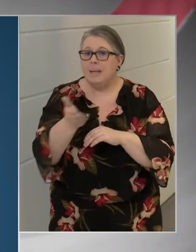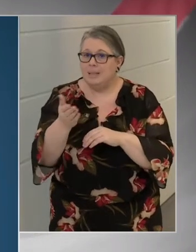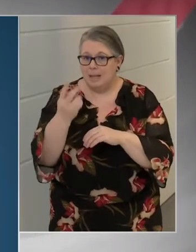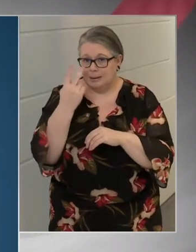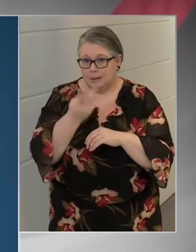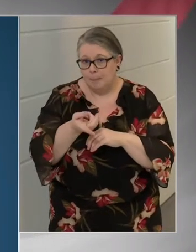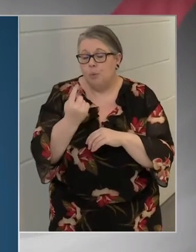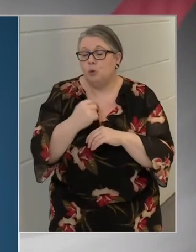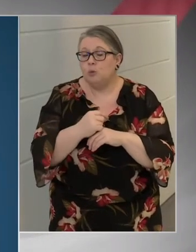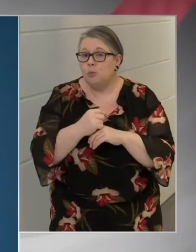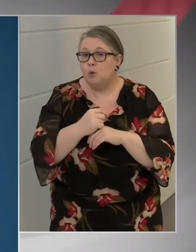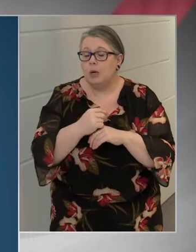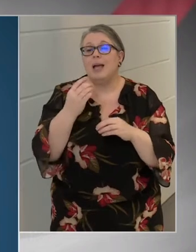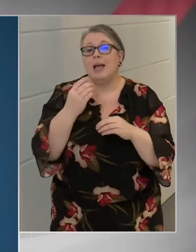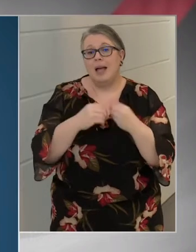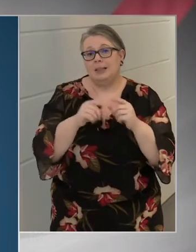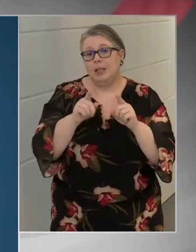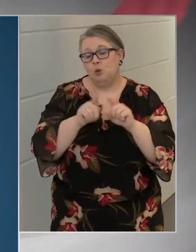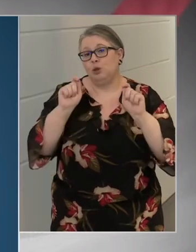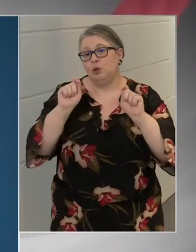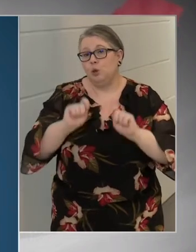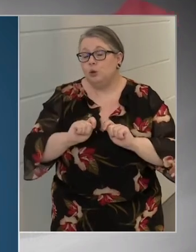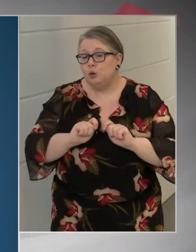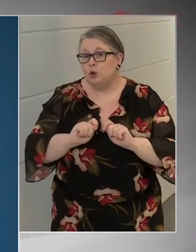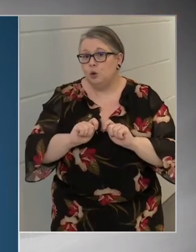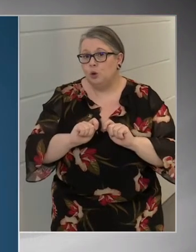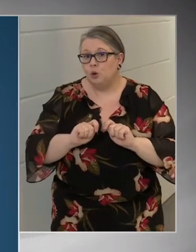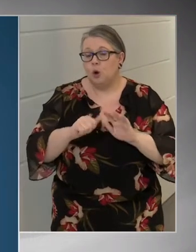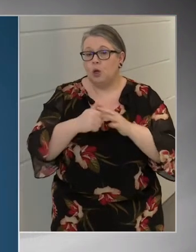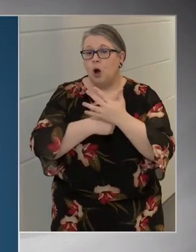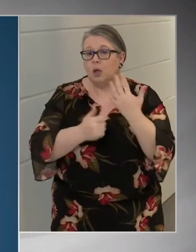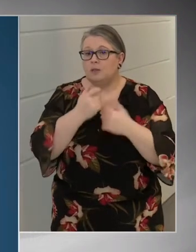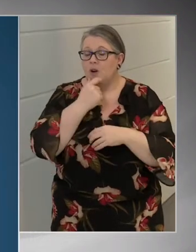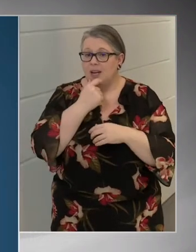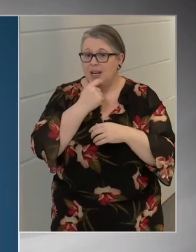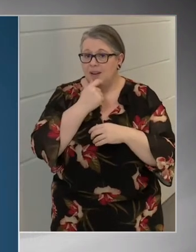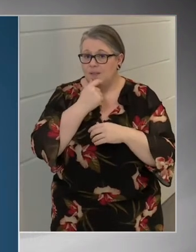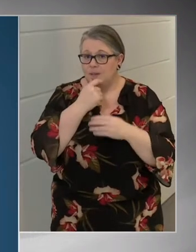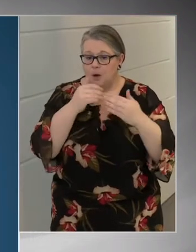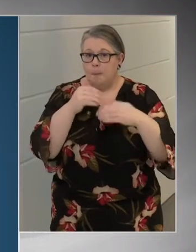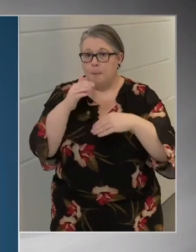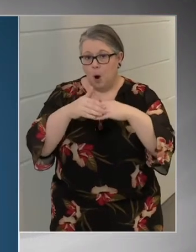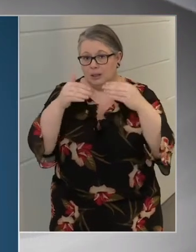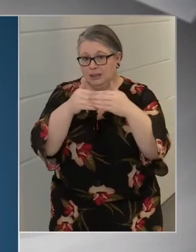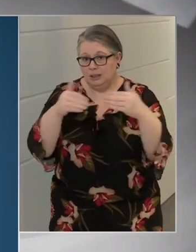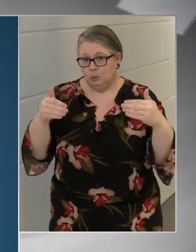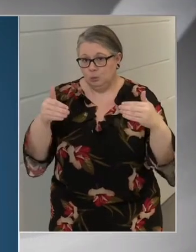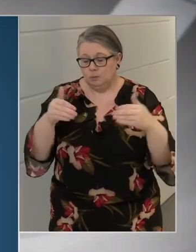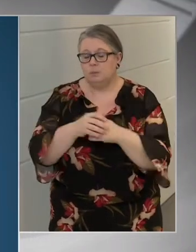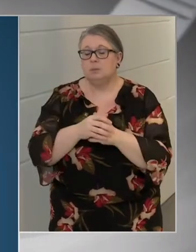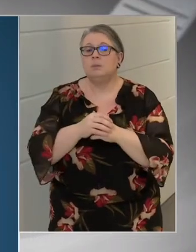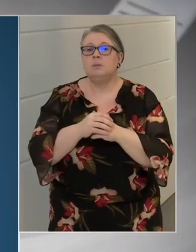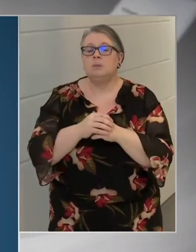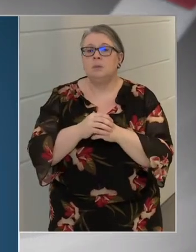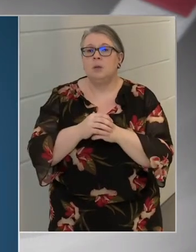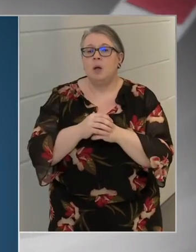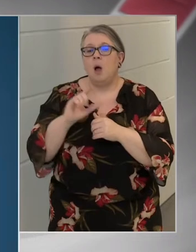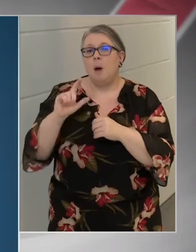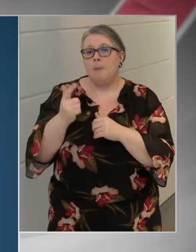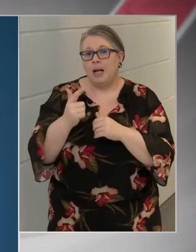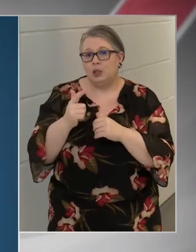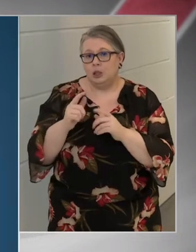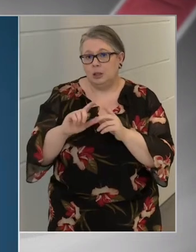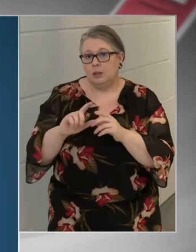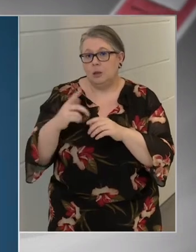tekintetben, ezért döntöttünk a 60 éves korhatár mellett. A másik